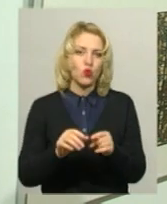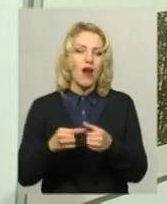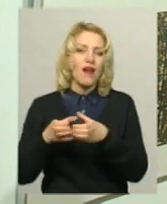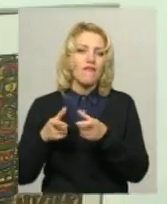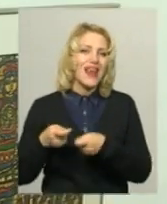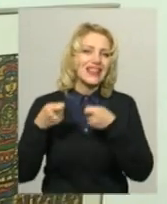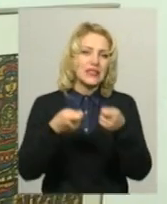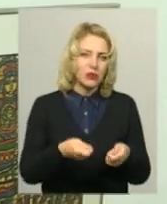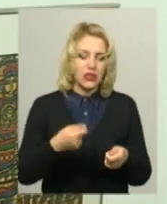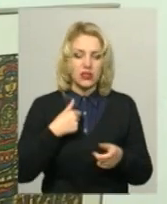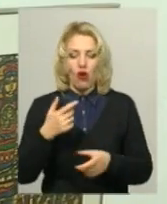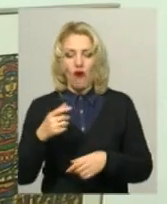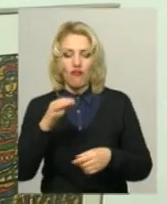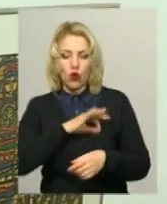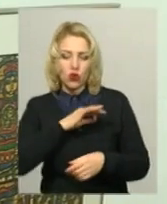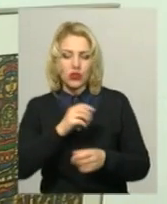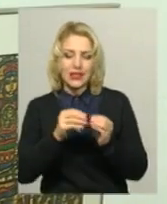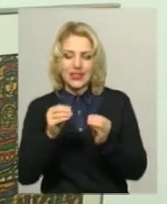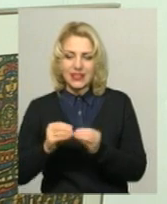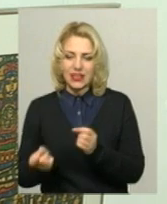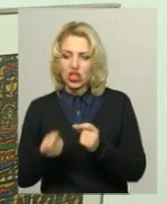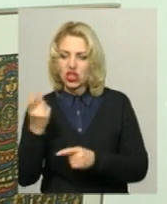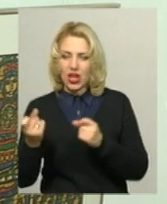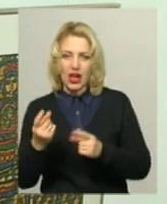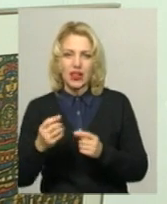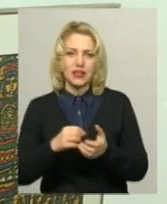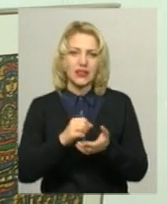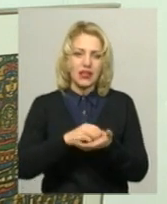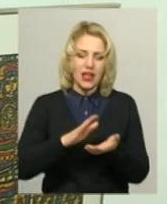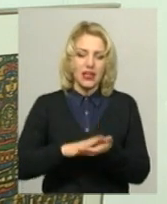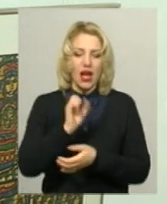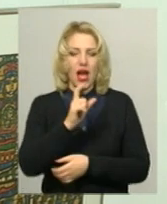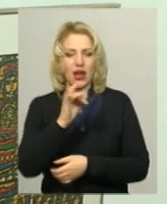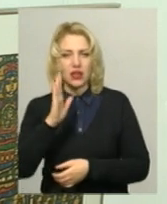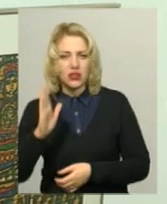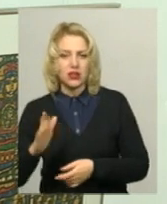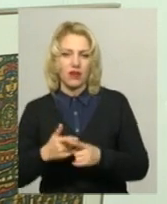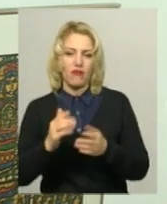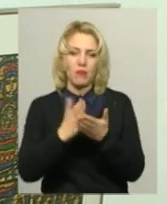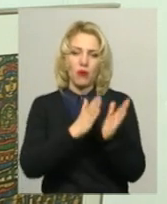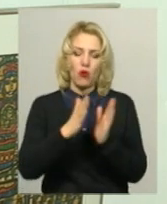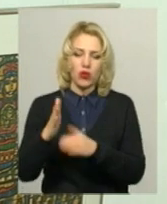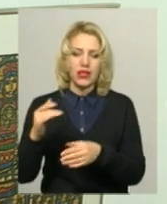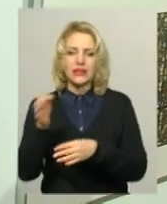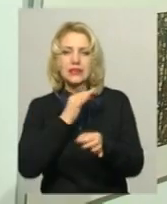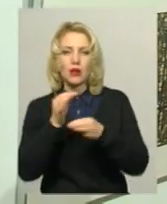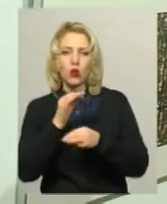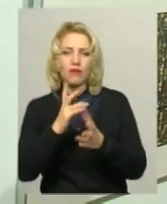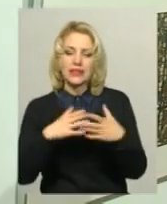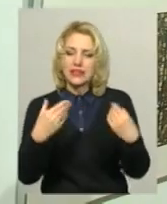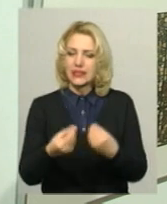десятки різних джерел даних – це архіви, бібліотеки, спілкування з художниками, сім'ями художників,